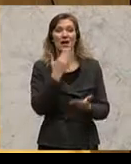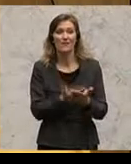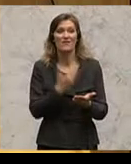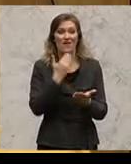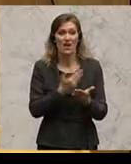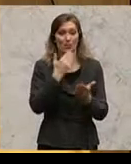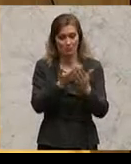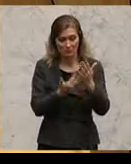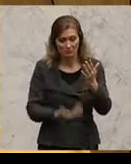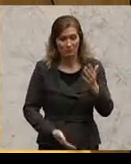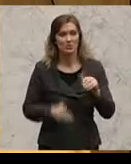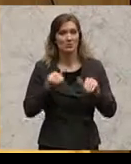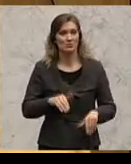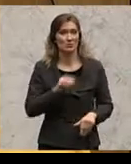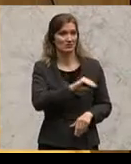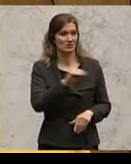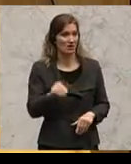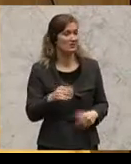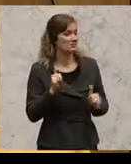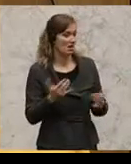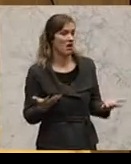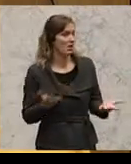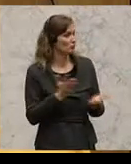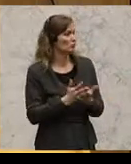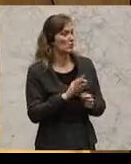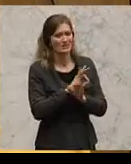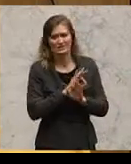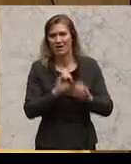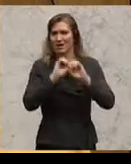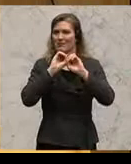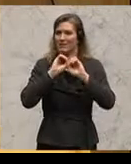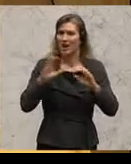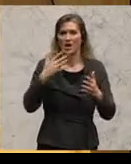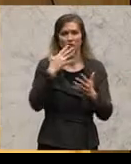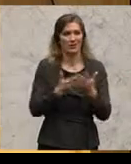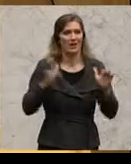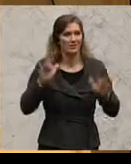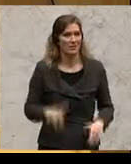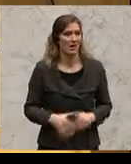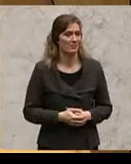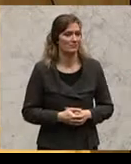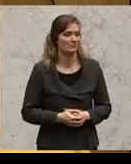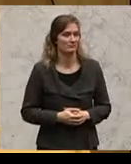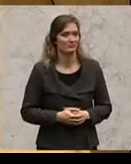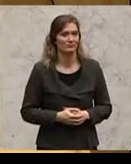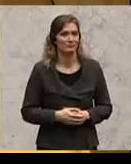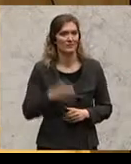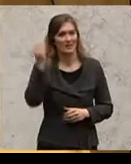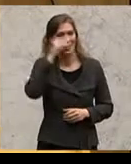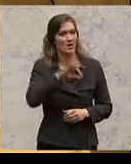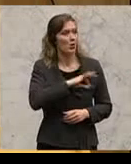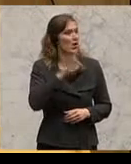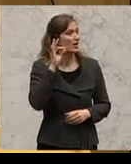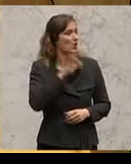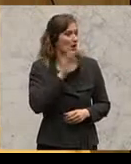ausgesprochen werden, sprechen ja eine sehr klare Sprache. Meine sehr geehrten Kolleginnen und Kollegen,